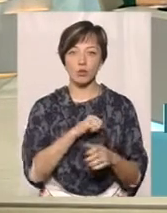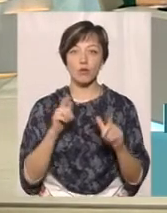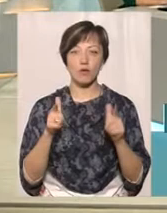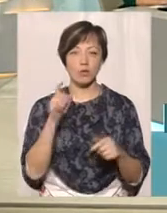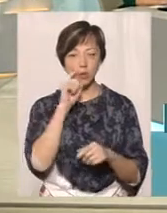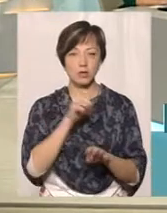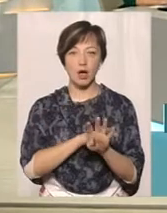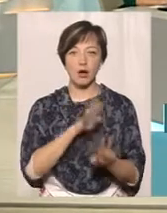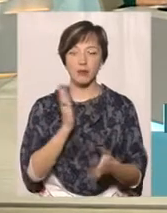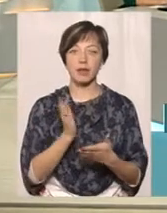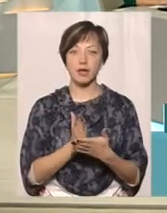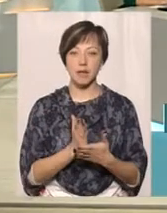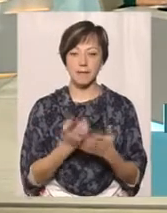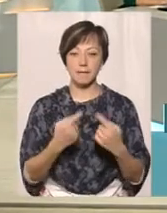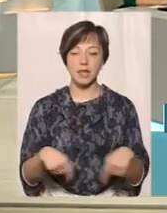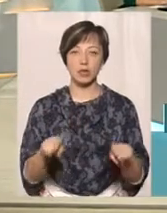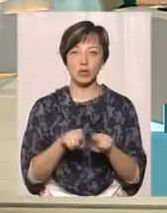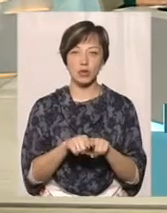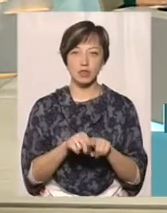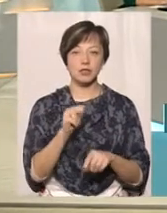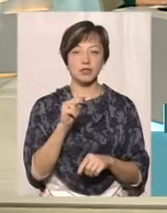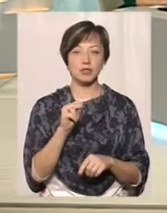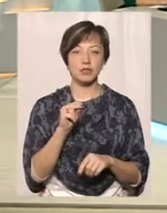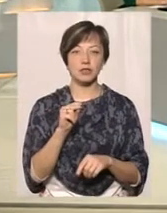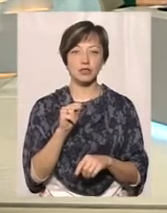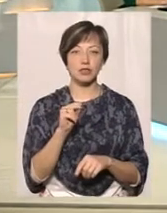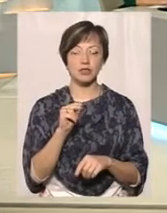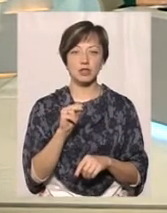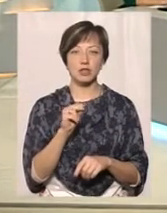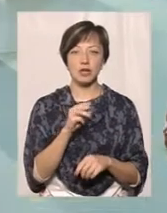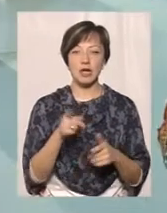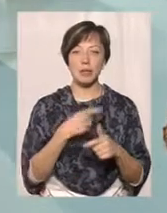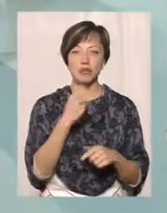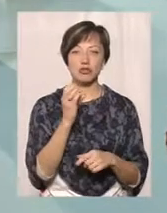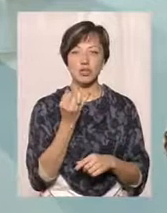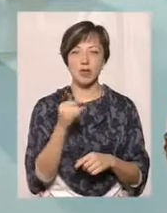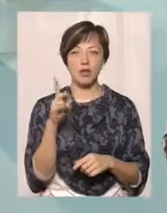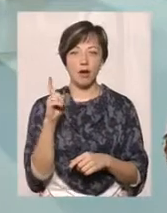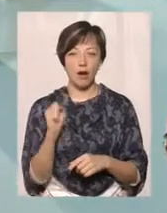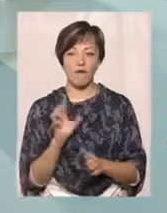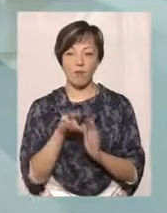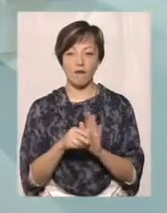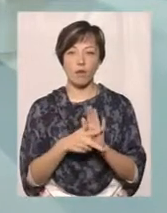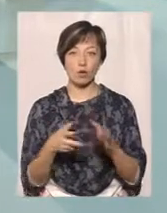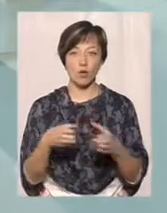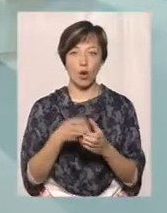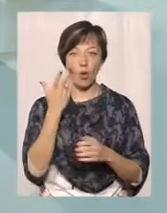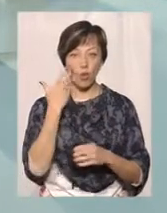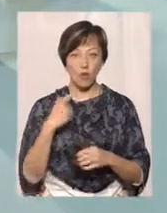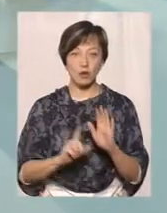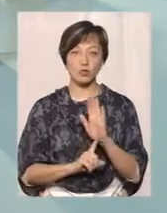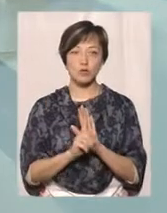української армії є підрозділ чеченців імень Шейха Монсури, які входять в восьмий батальйон. І коли